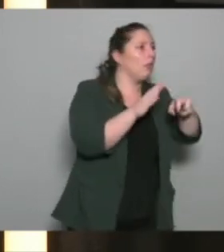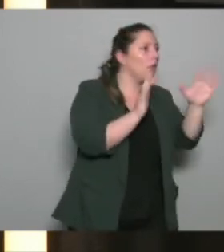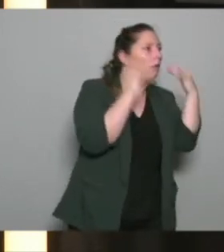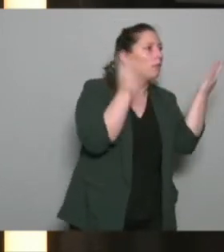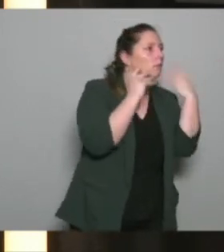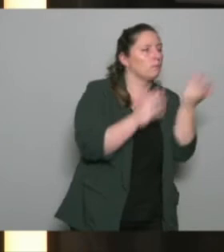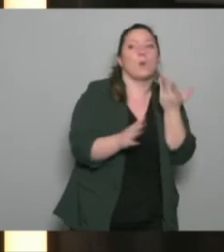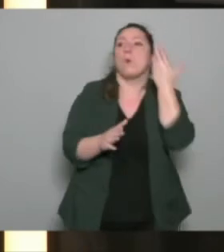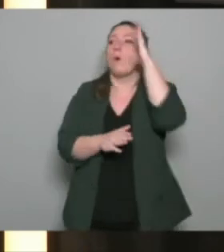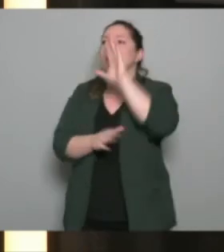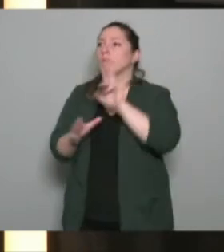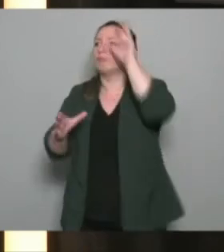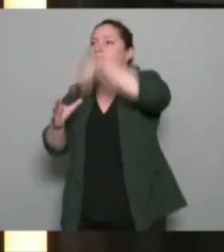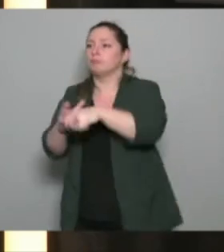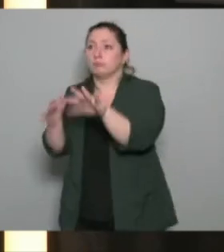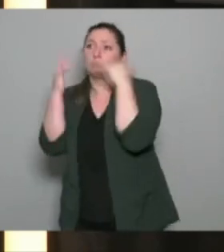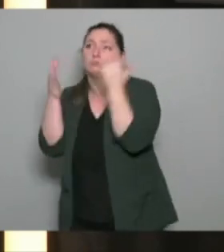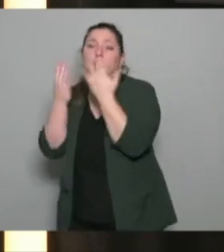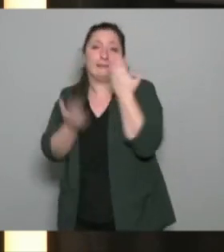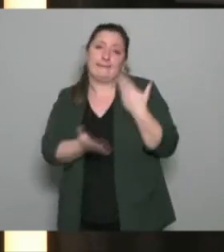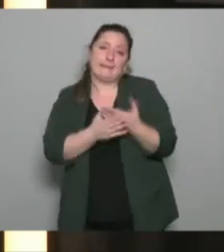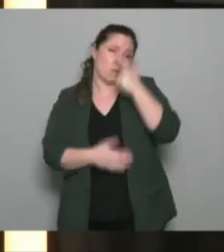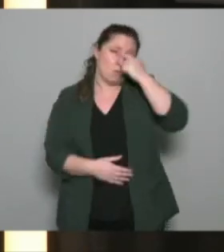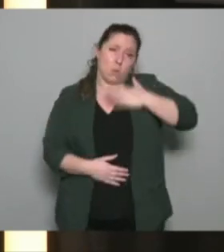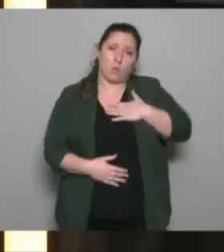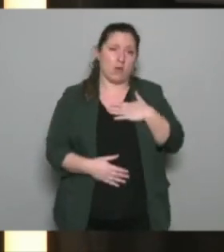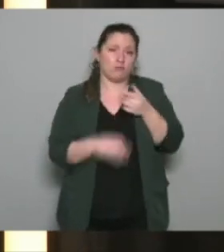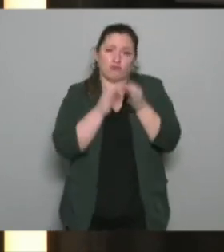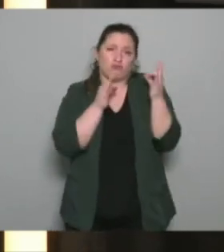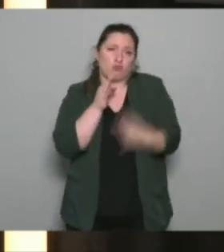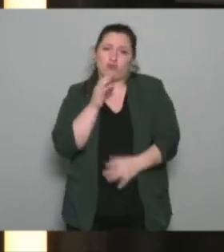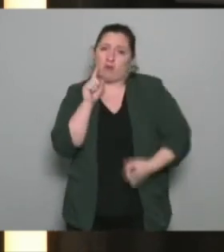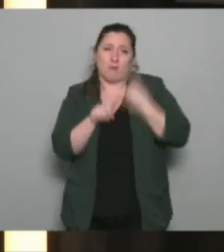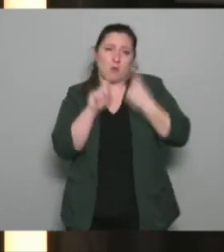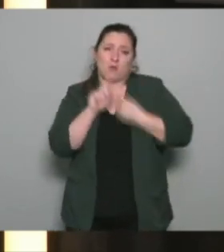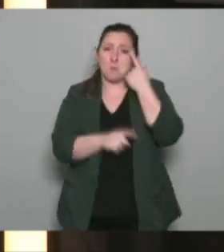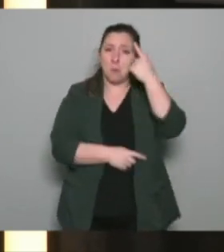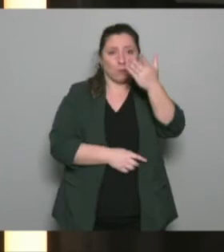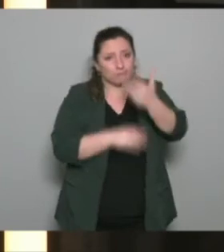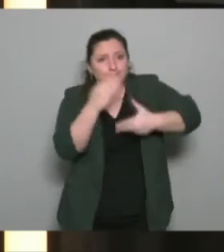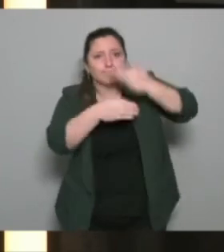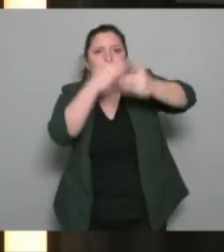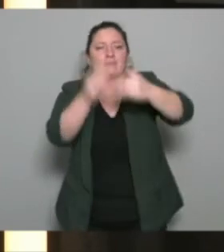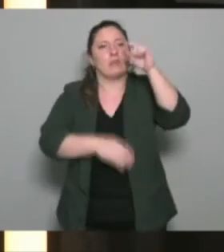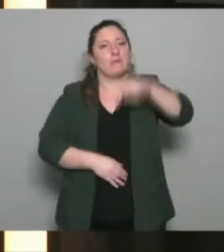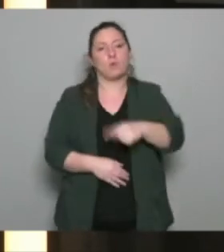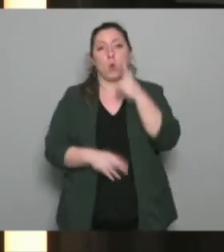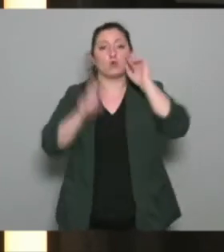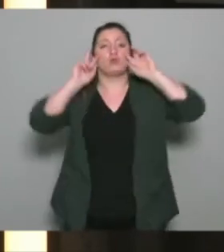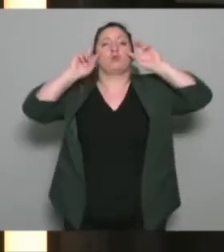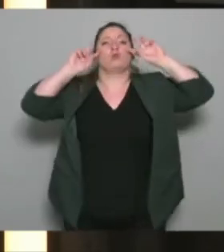je pense que la clé la clé c'est la globale c'est à dire une approche globale et holistique